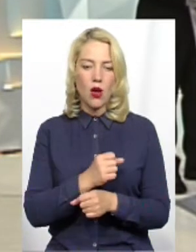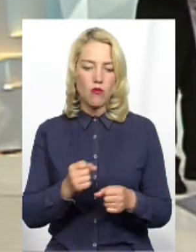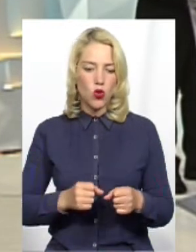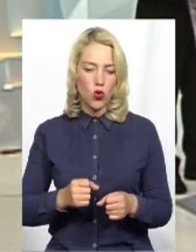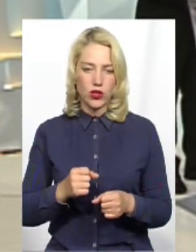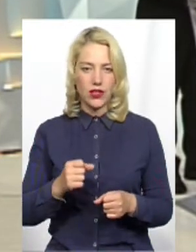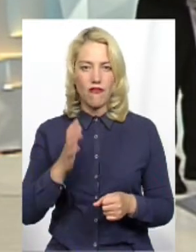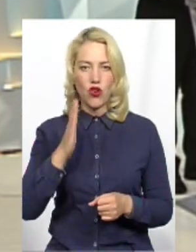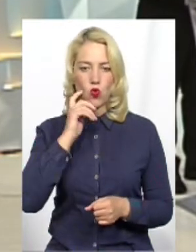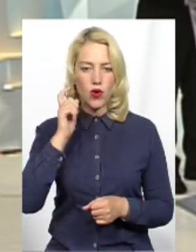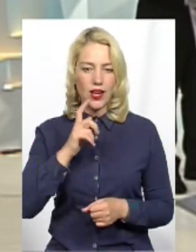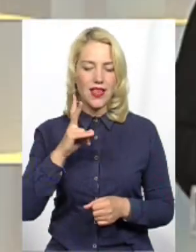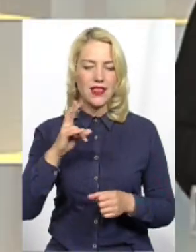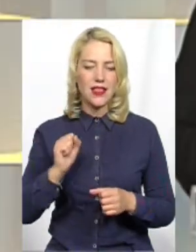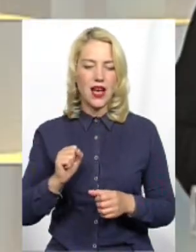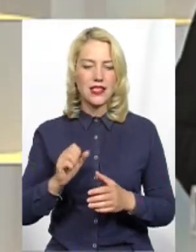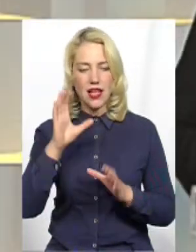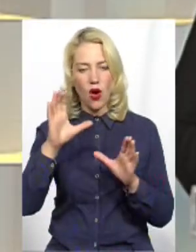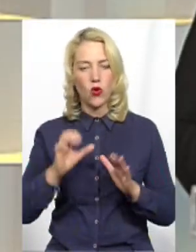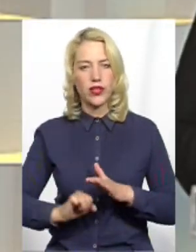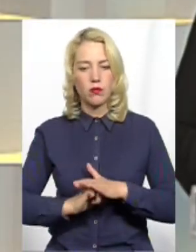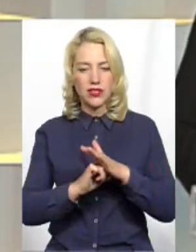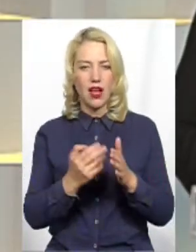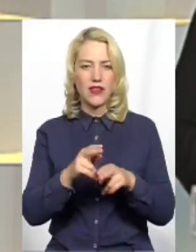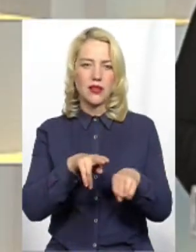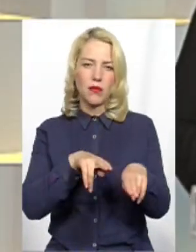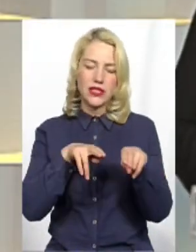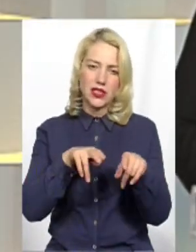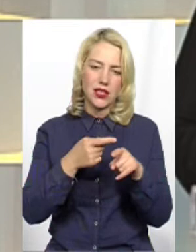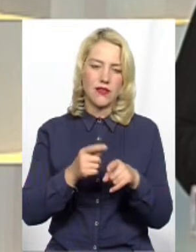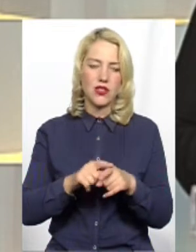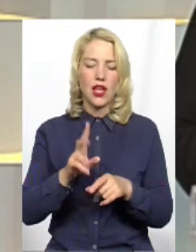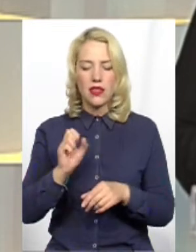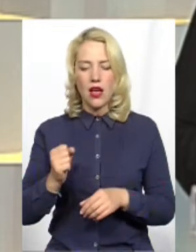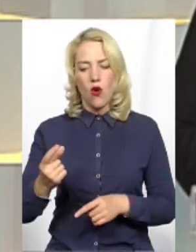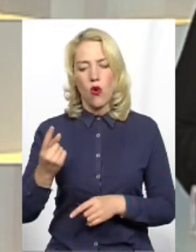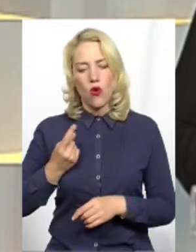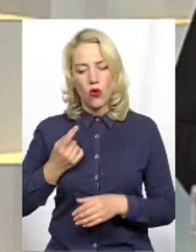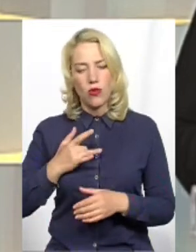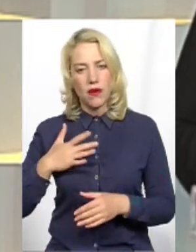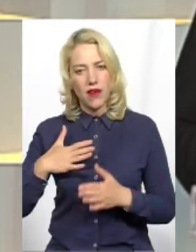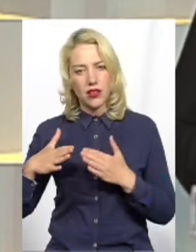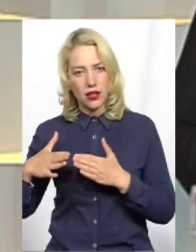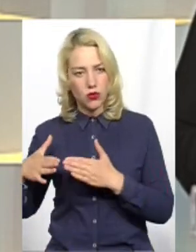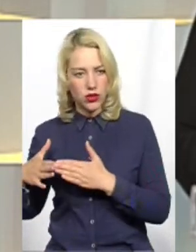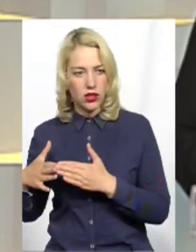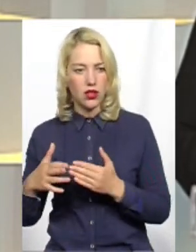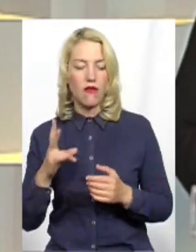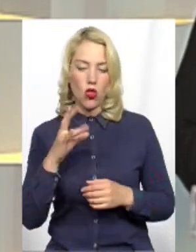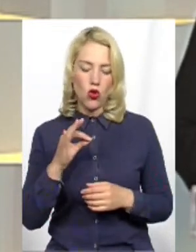мисливці, і для захисту помешкання, але я ще є приверженцем дозволу на носіння короткосвольної зброї.